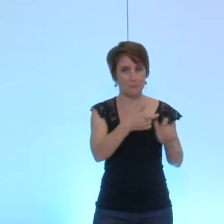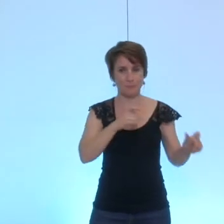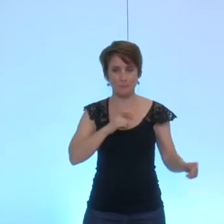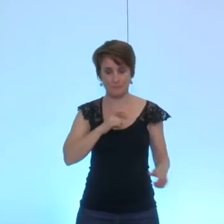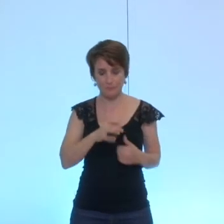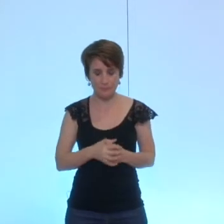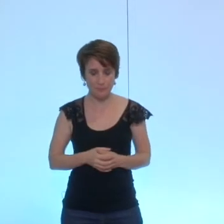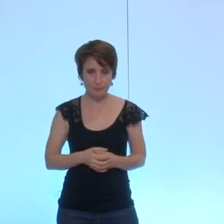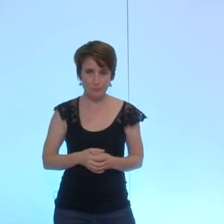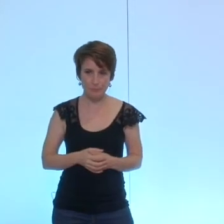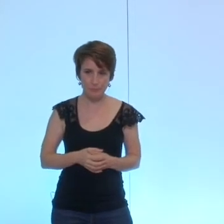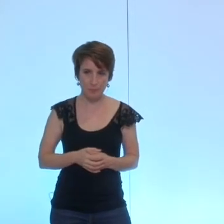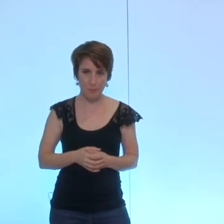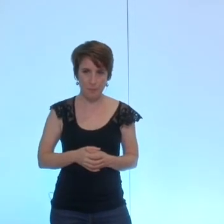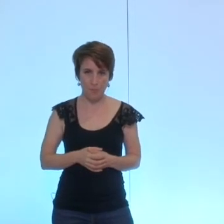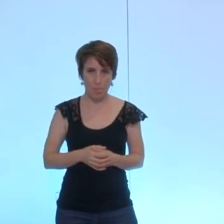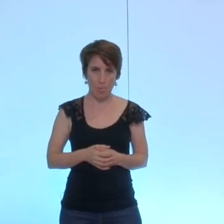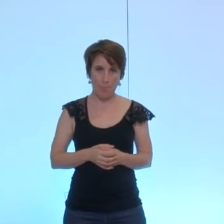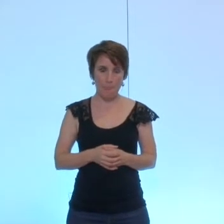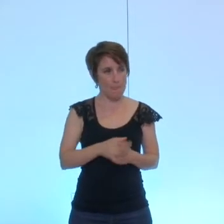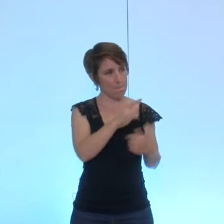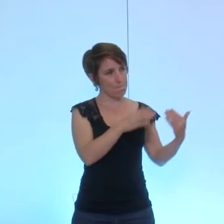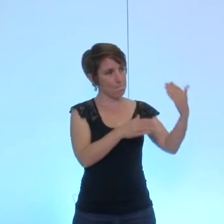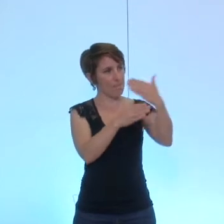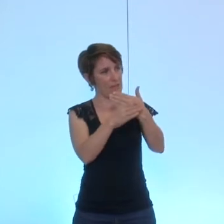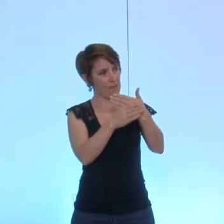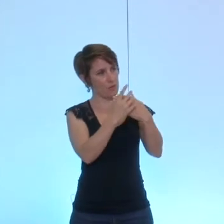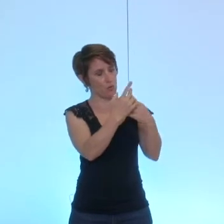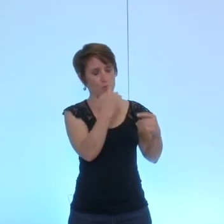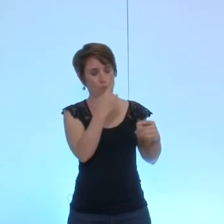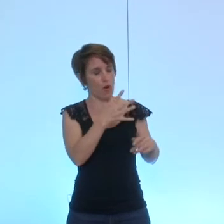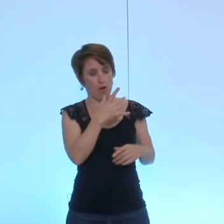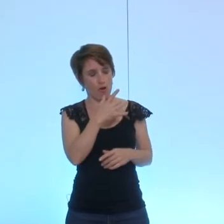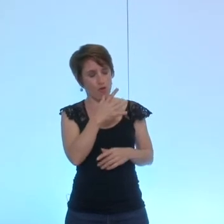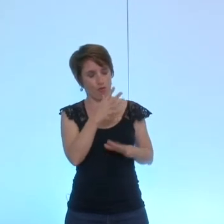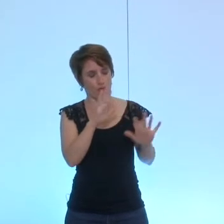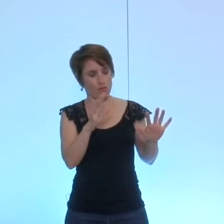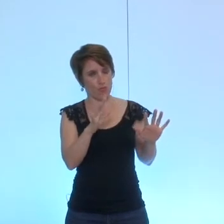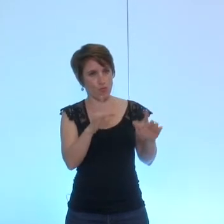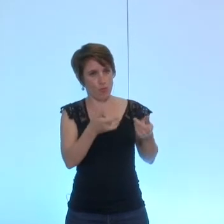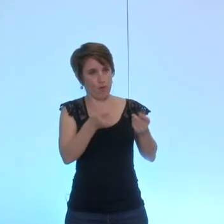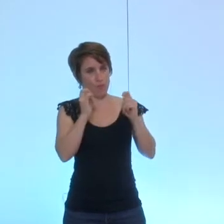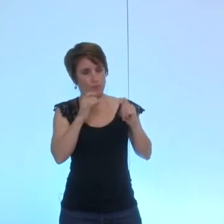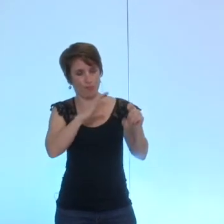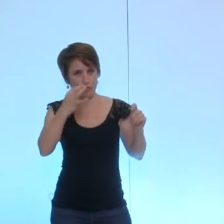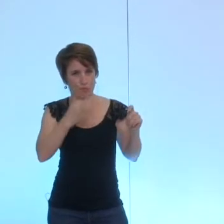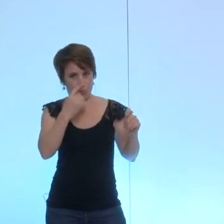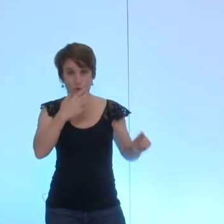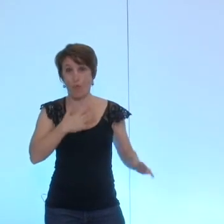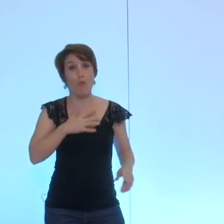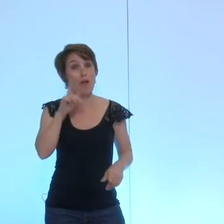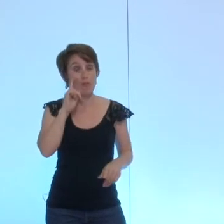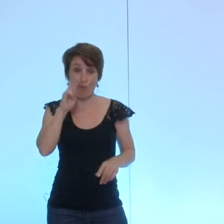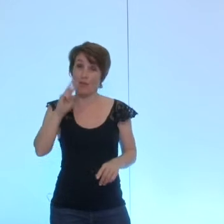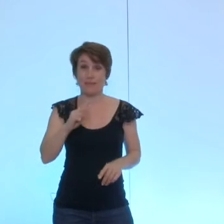je ne peux pas prendre l'intégralité de votre intervention pour moi puisque effectivement nous venons juste d